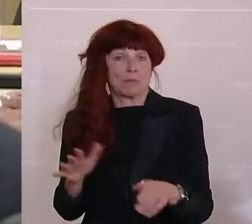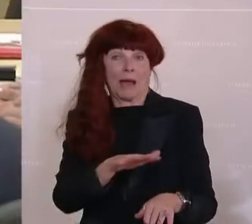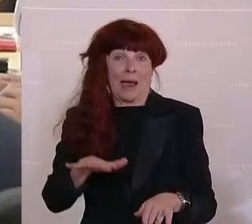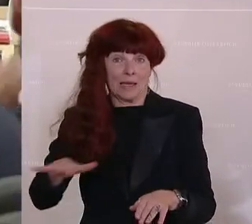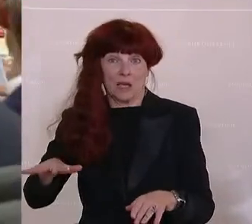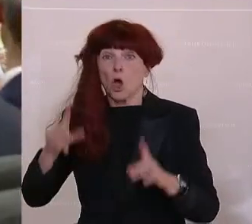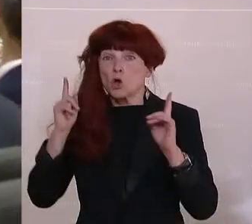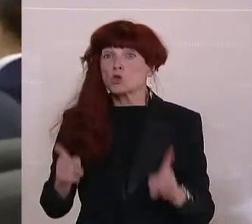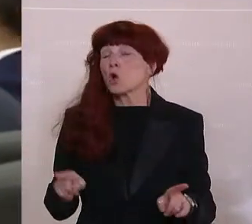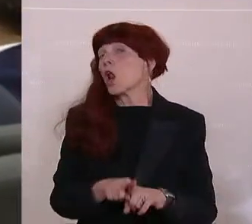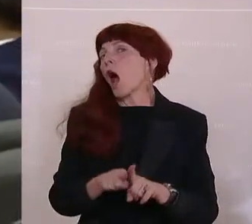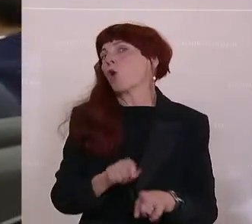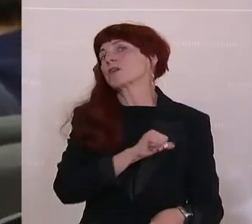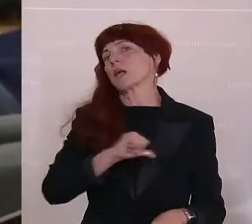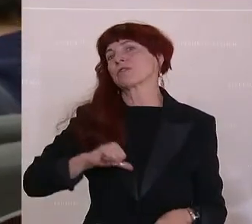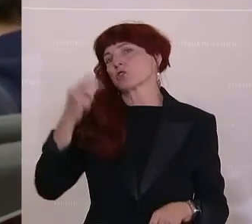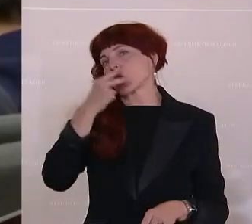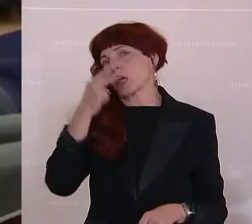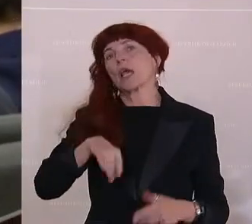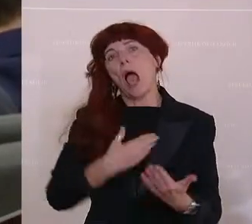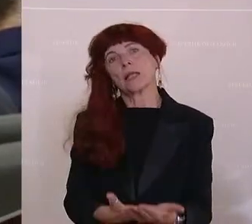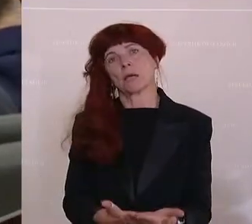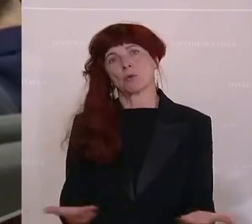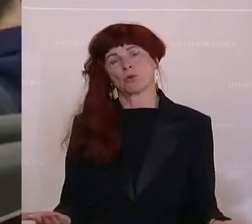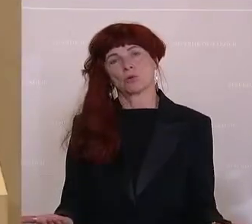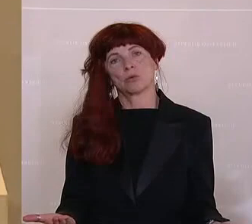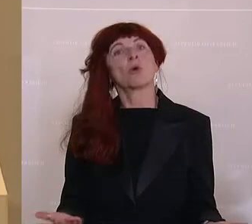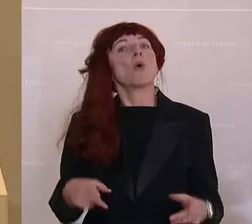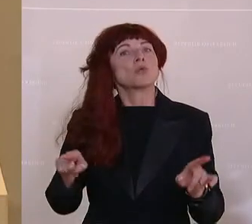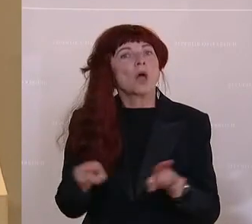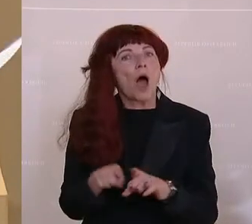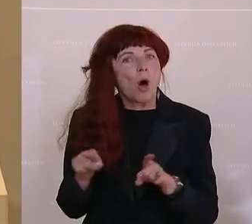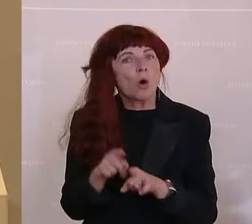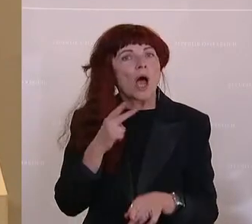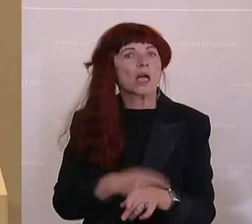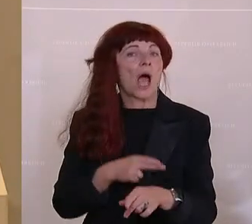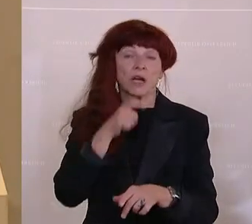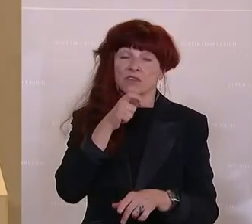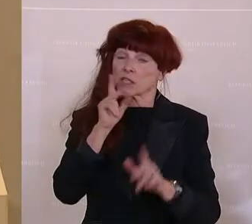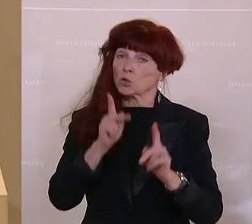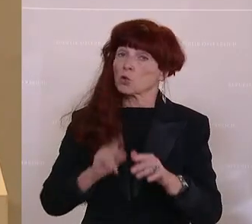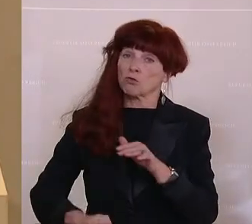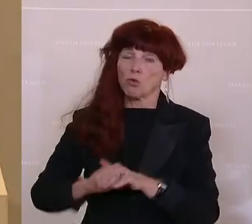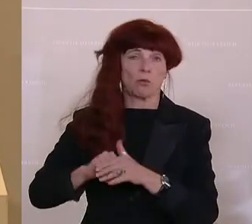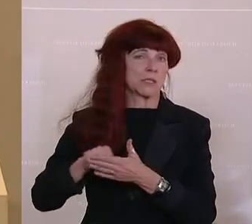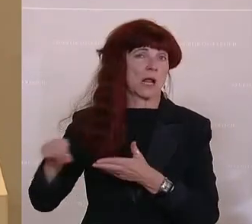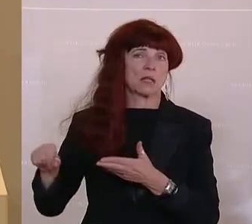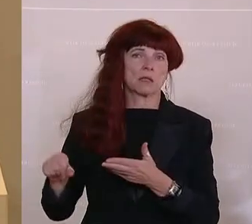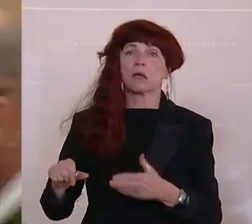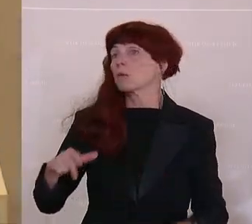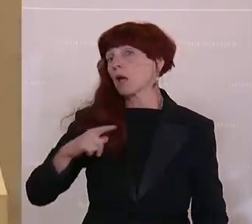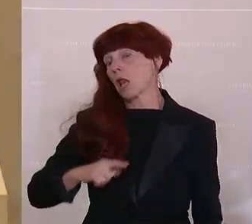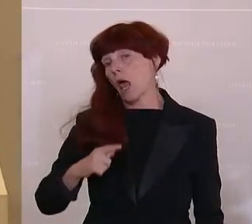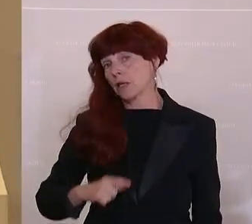wie selbstverständlich angeboten werden und natürlich auch von der Krankenversicherung zur Gänze übernommen werden. Aber leider